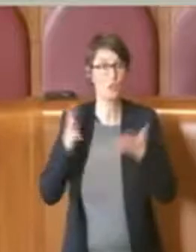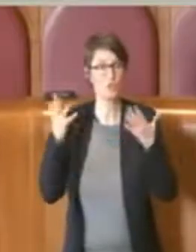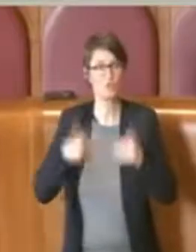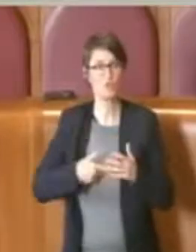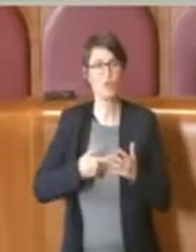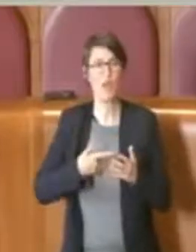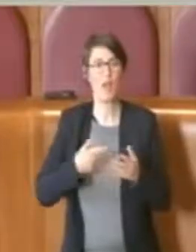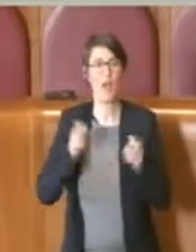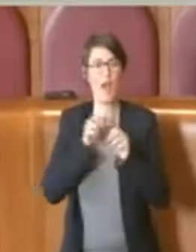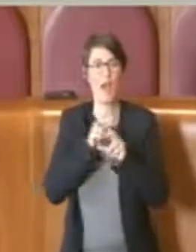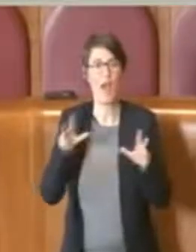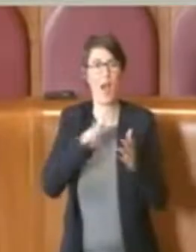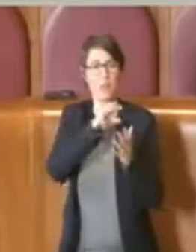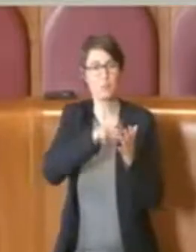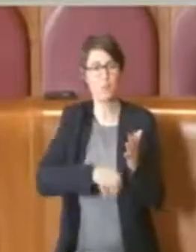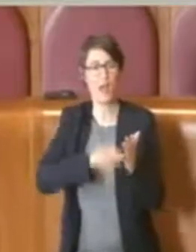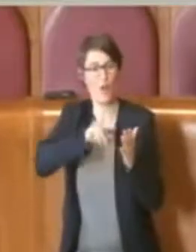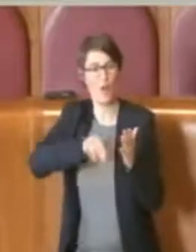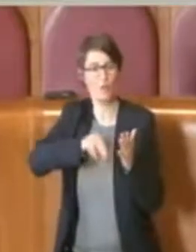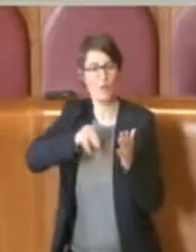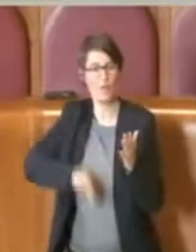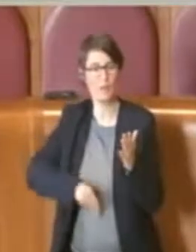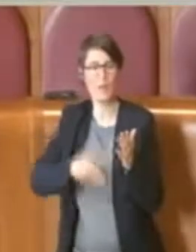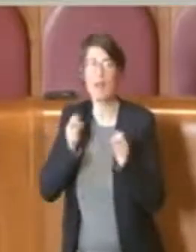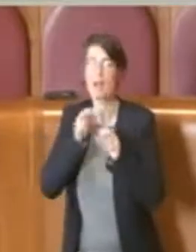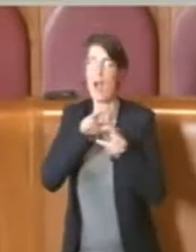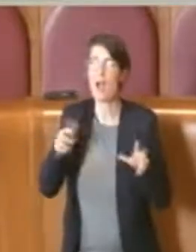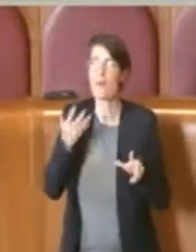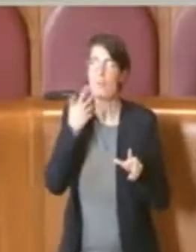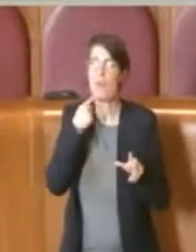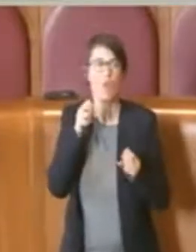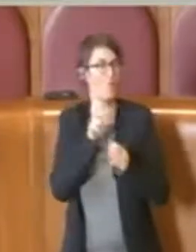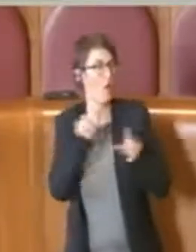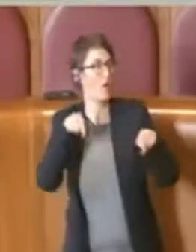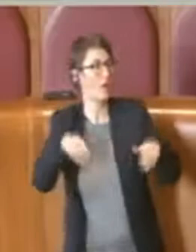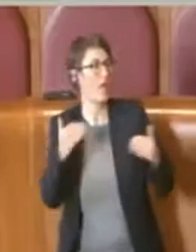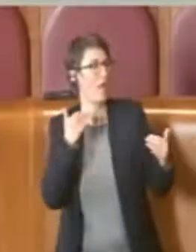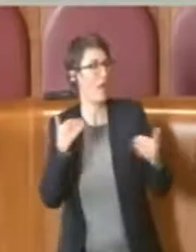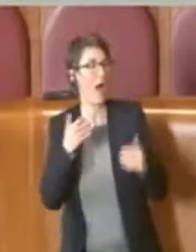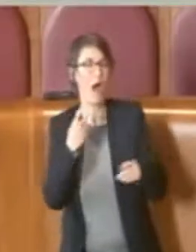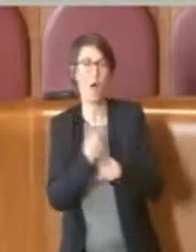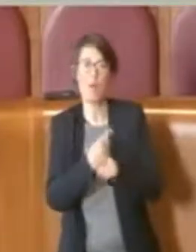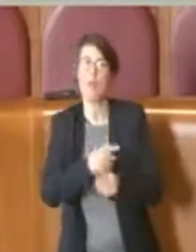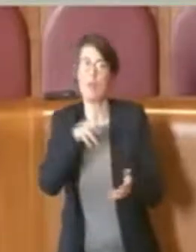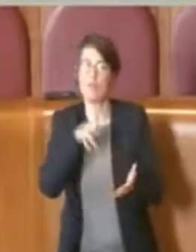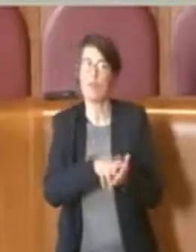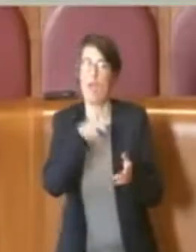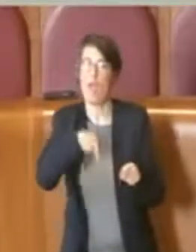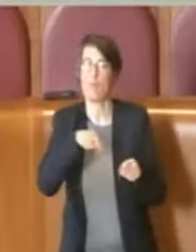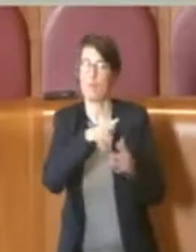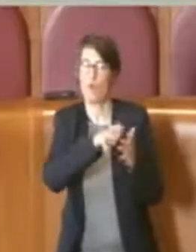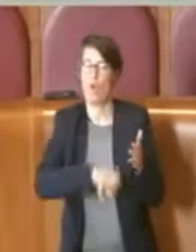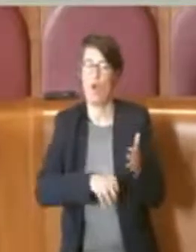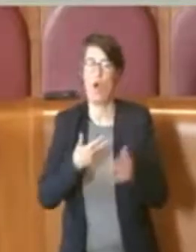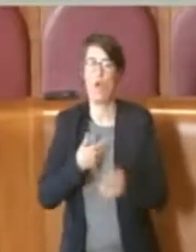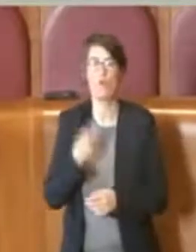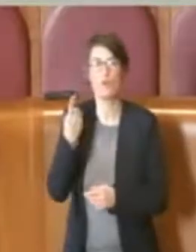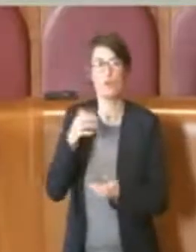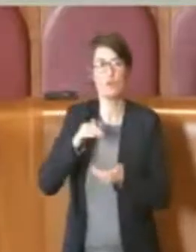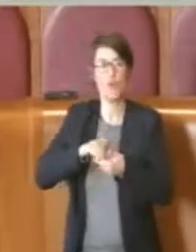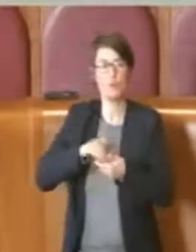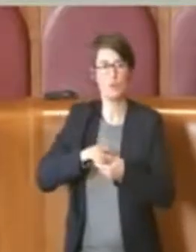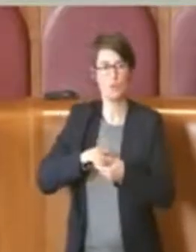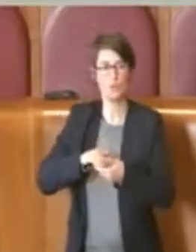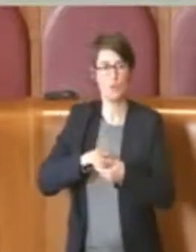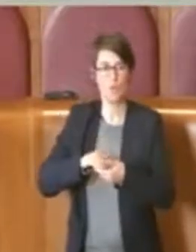'aula approvate questo documento. Addirittura c'è Carta in regola che sul suo sito ha detto che questo potrebbe essere